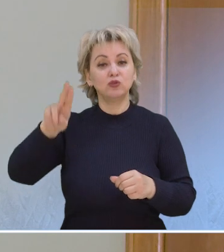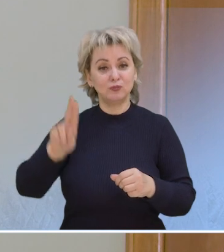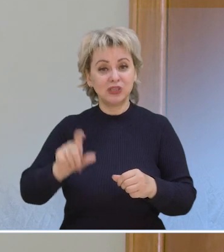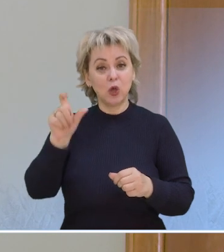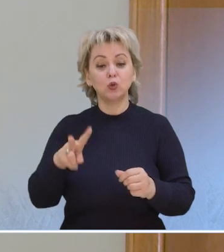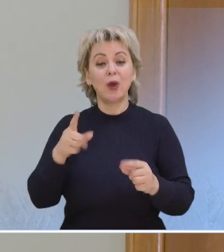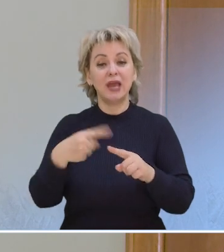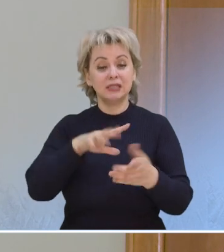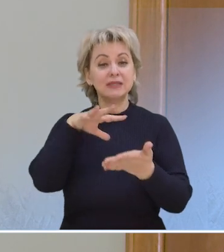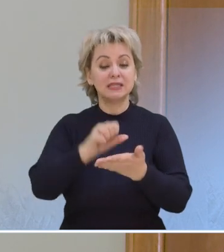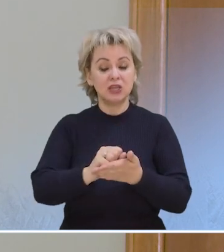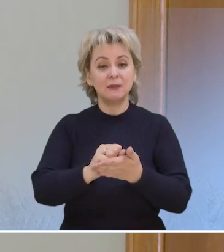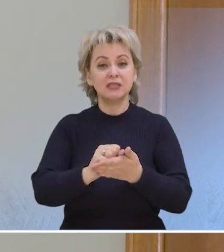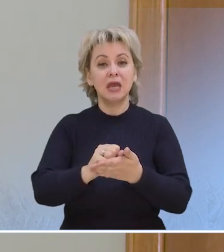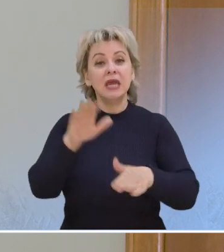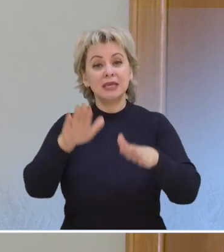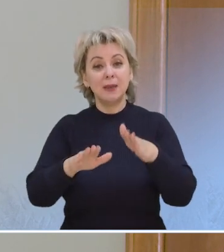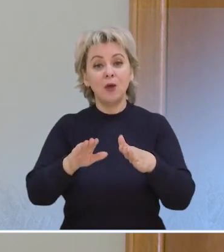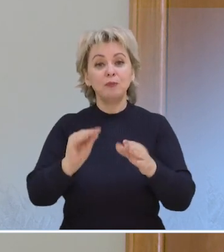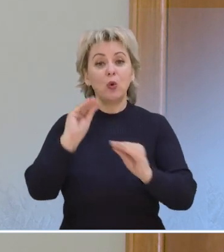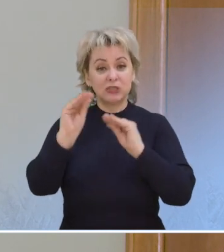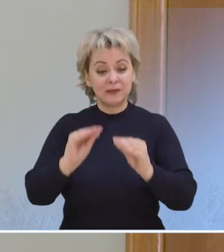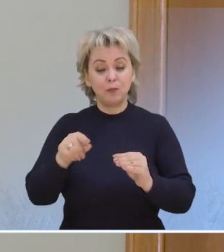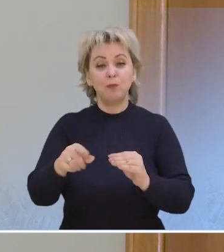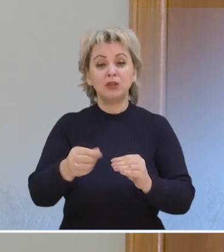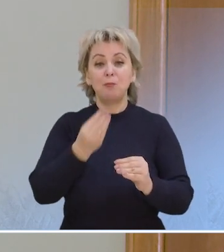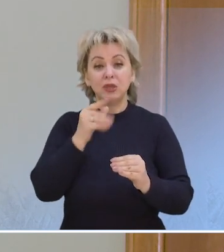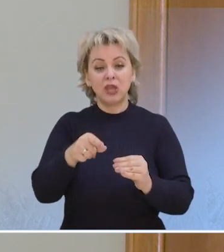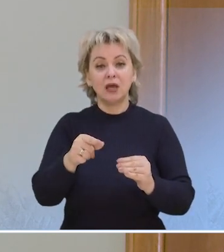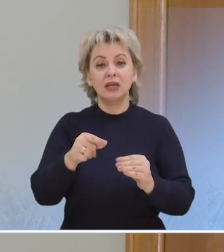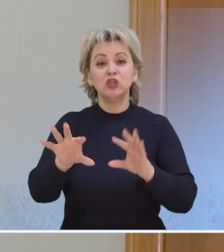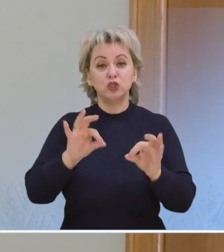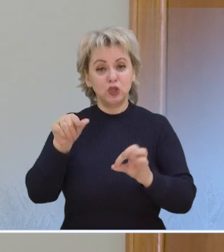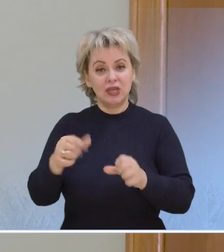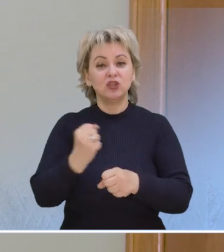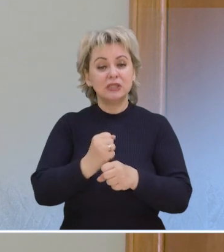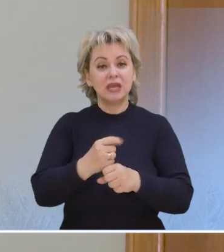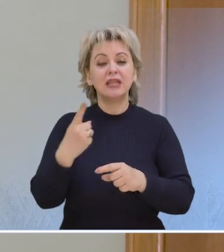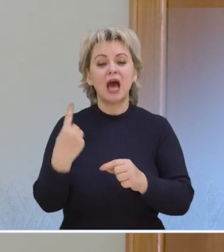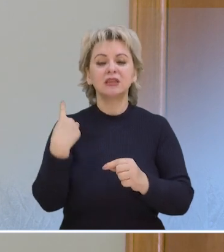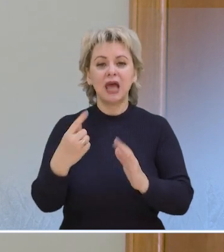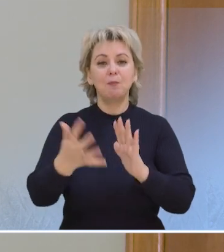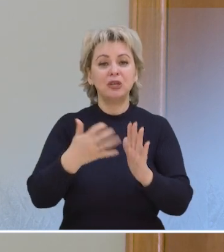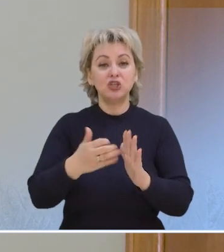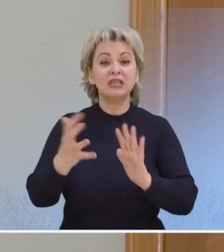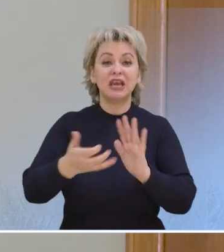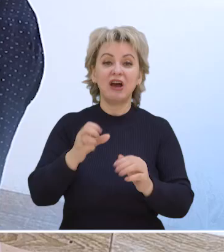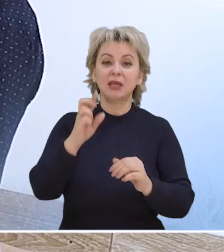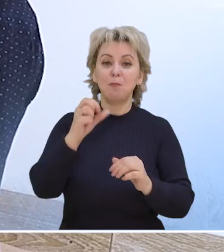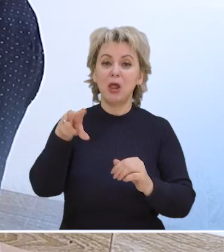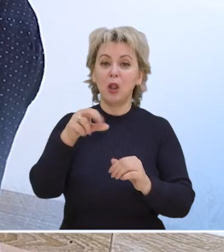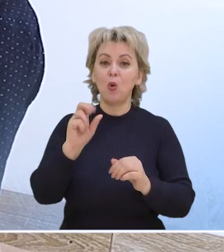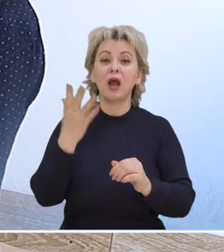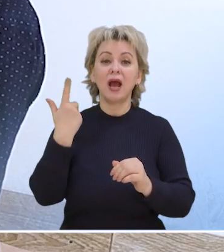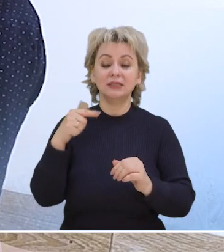гастроэнтрологу и сбалансировать питание именно по белку. То есть белок именно это одна из причин, недостаточность белка,